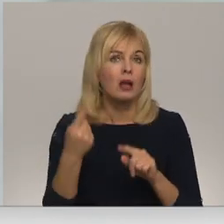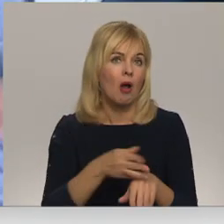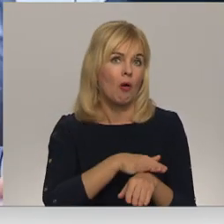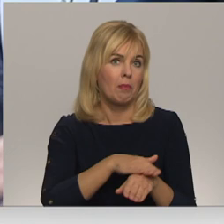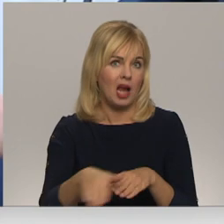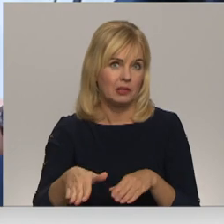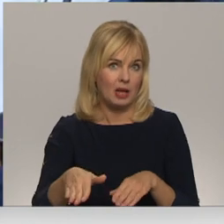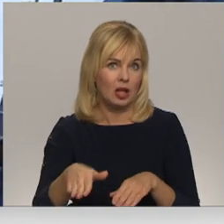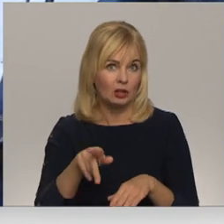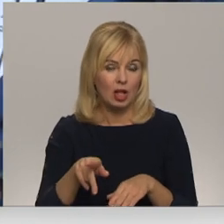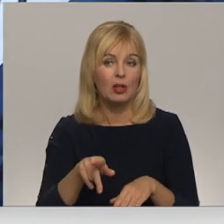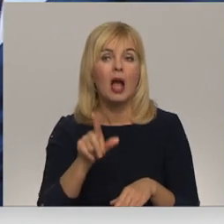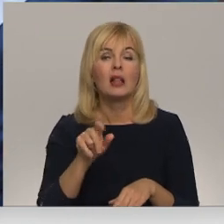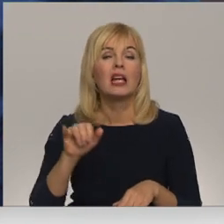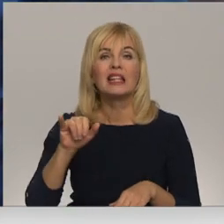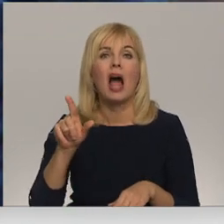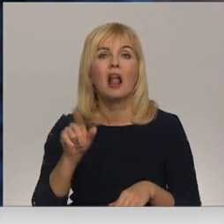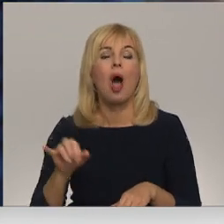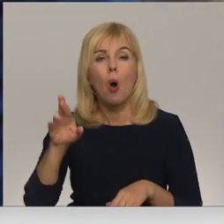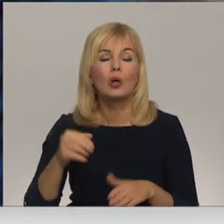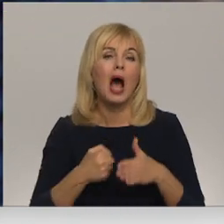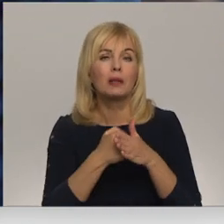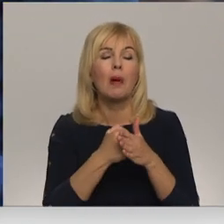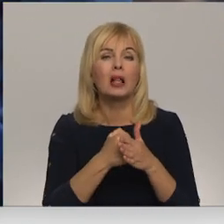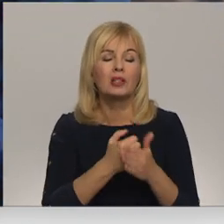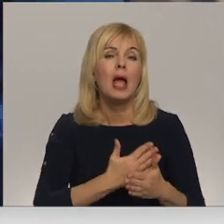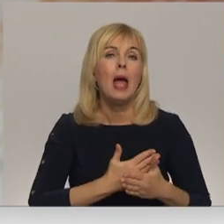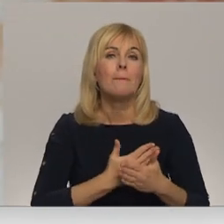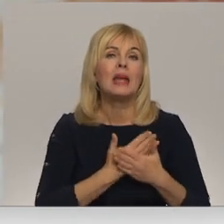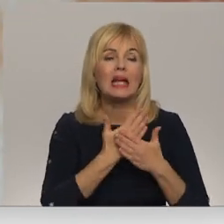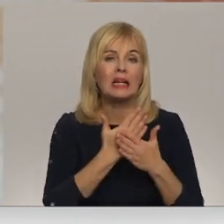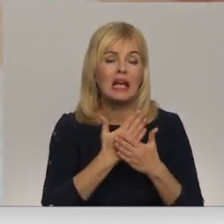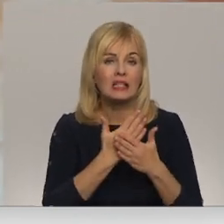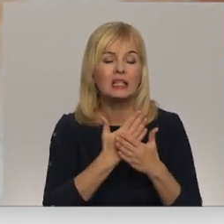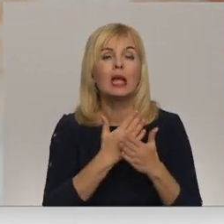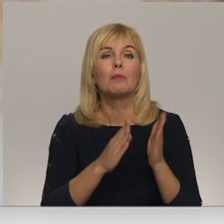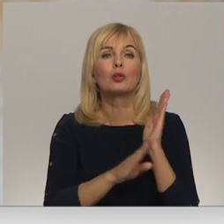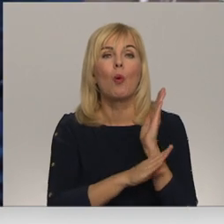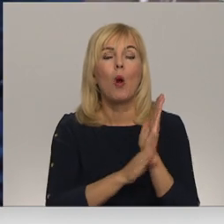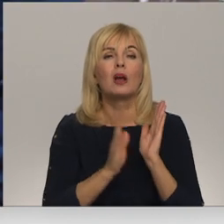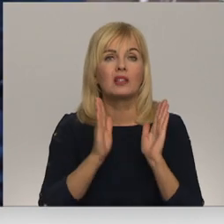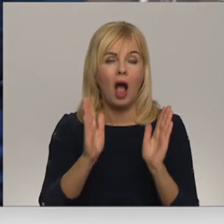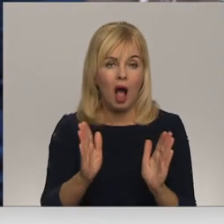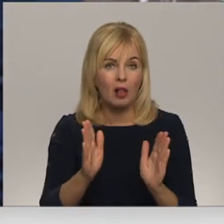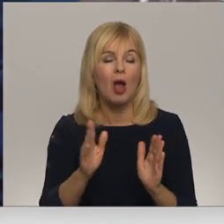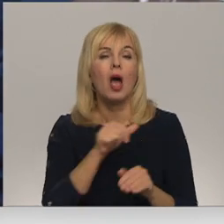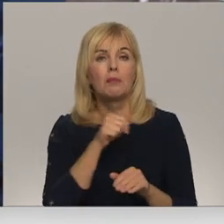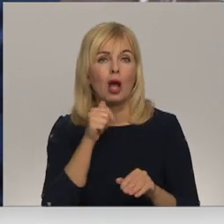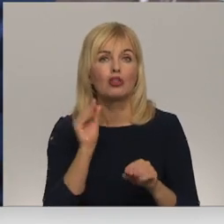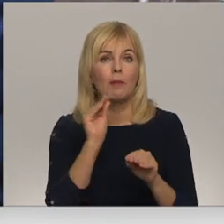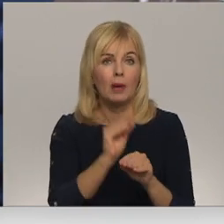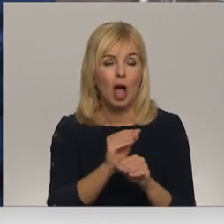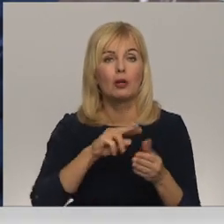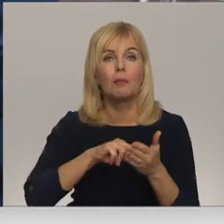izpildīti. Arī Linda un Lauris atbalsta mīlestības koku alais izveidogrē un plāno to arī papildināt. Jo ir plānā